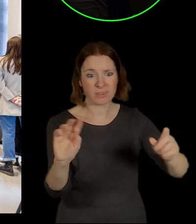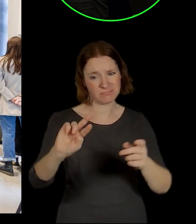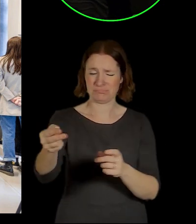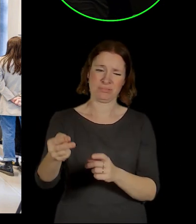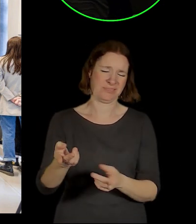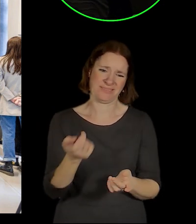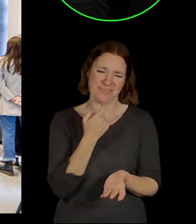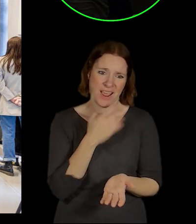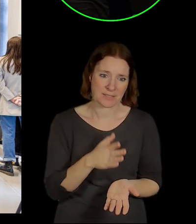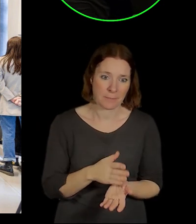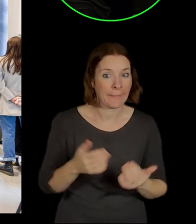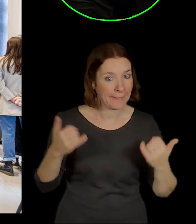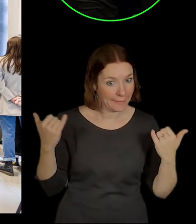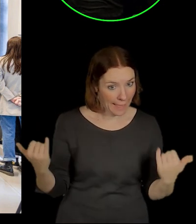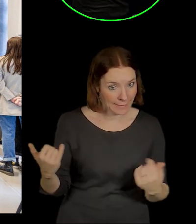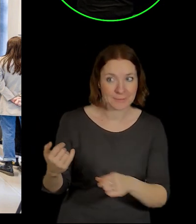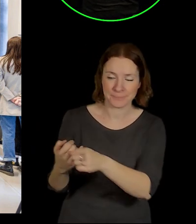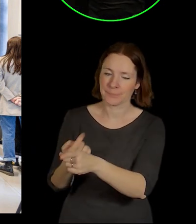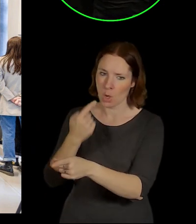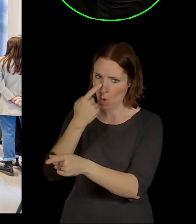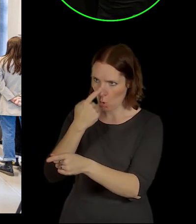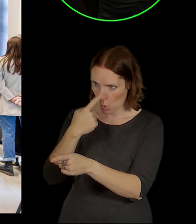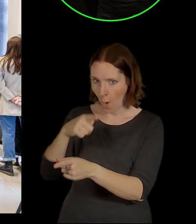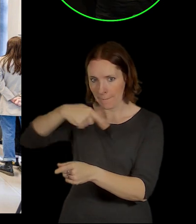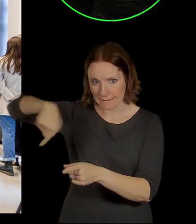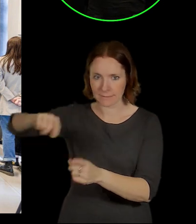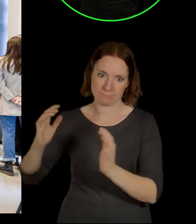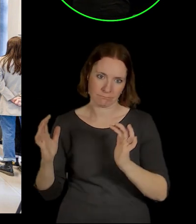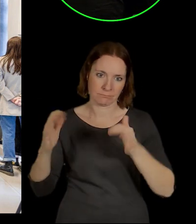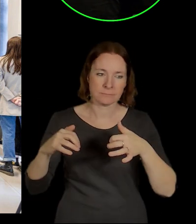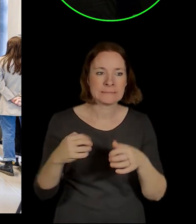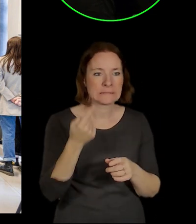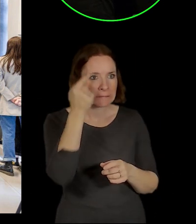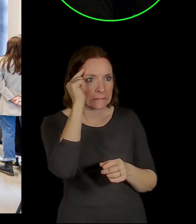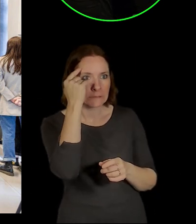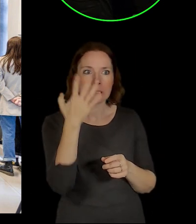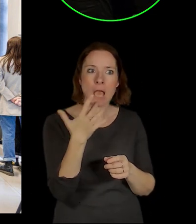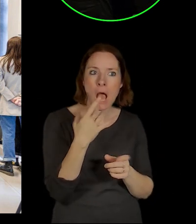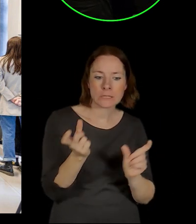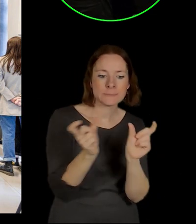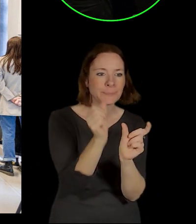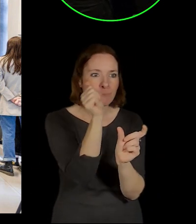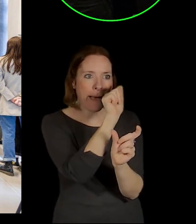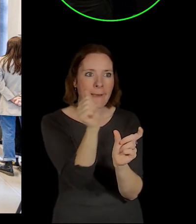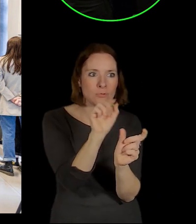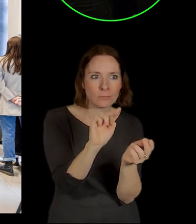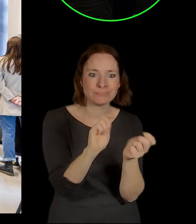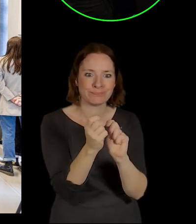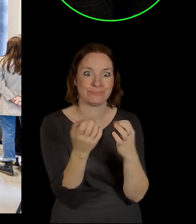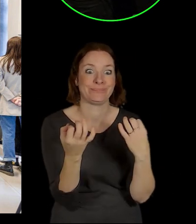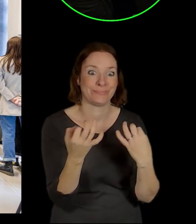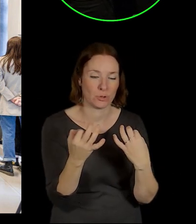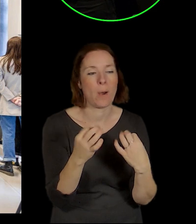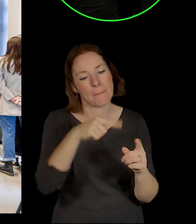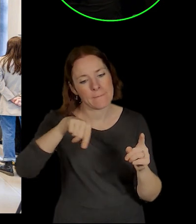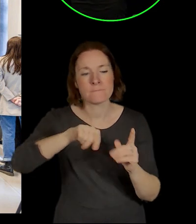zvláštní komisi, která se v následujícím roku bude scházet, aby vymyslela, jak se to teda bude jmenovat. Aby to